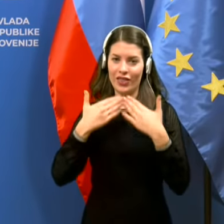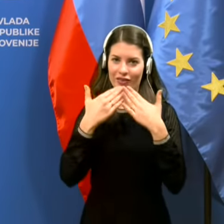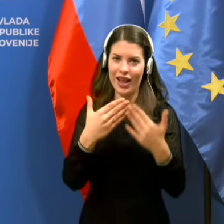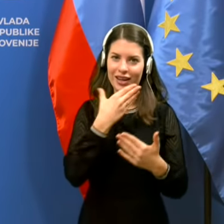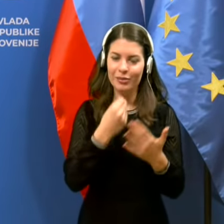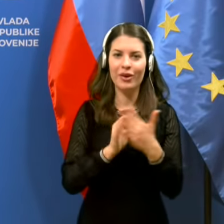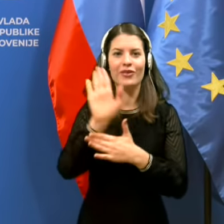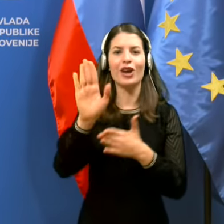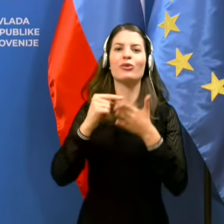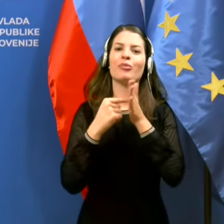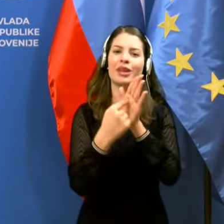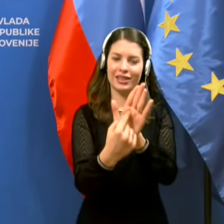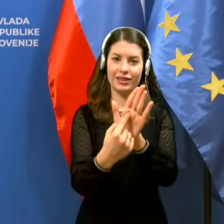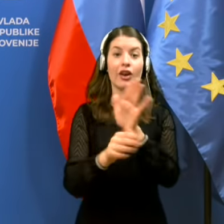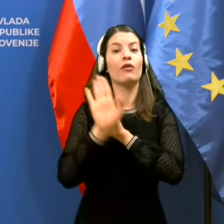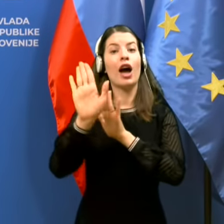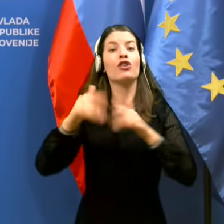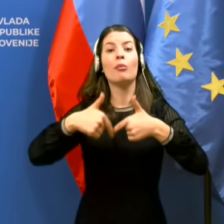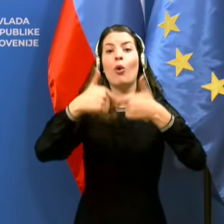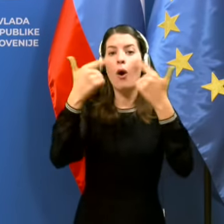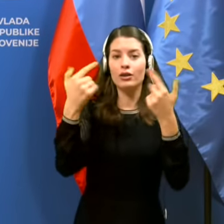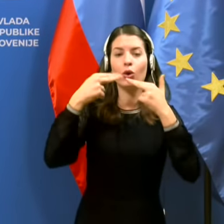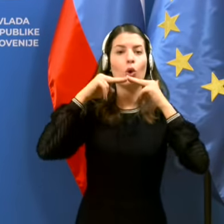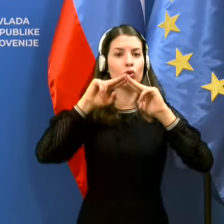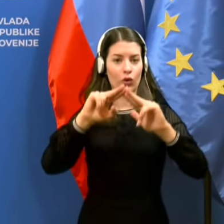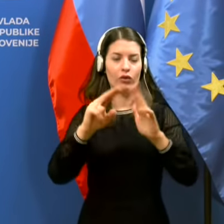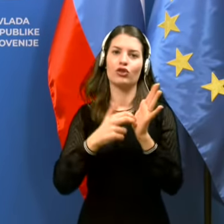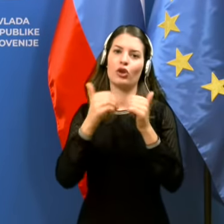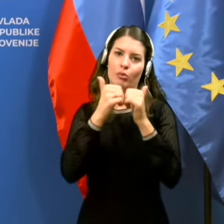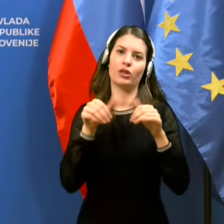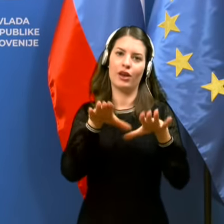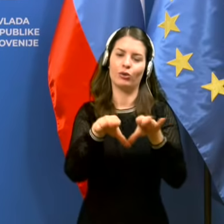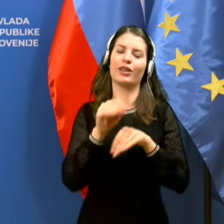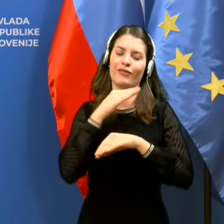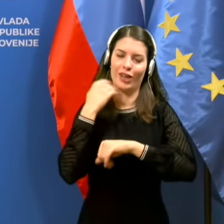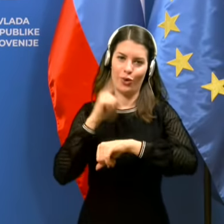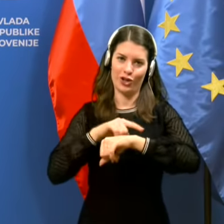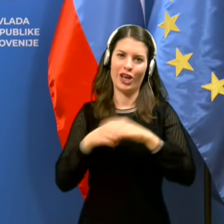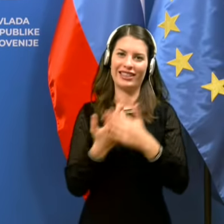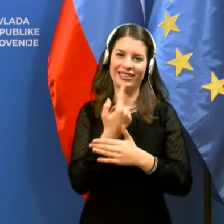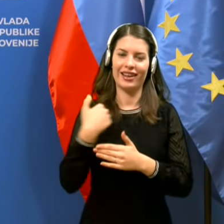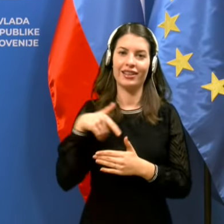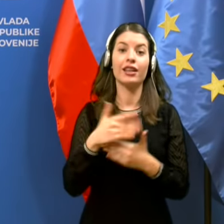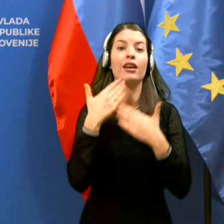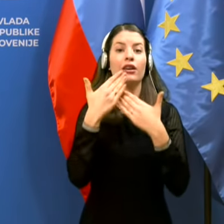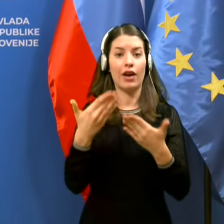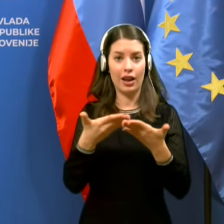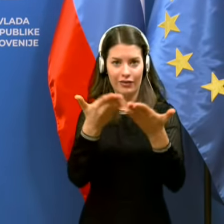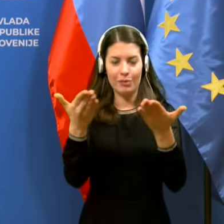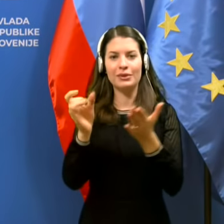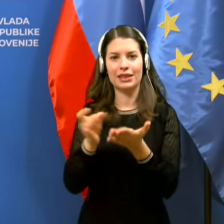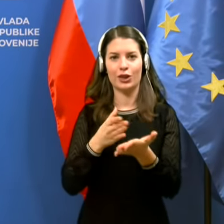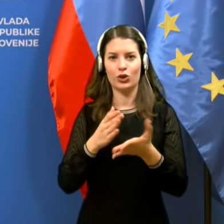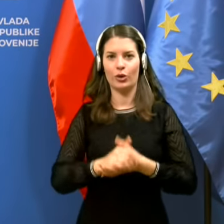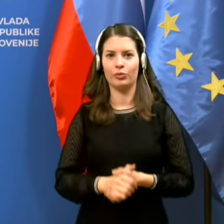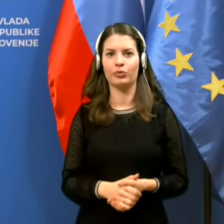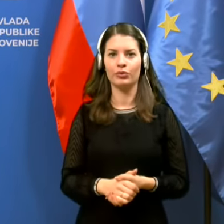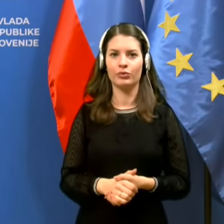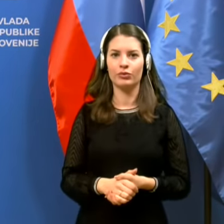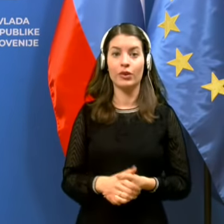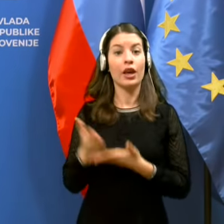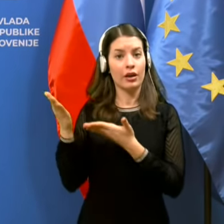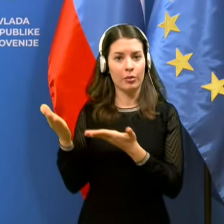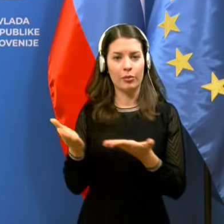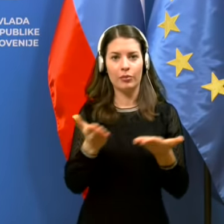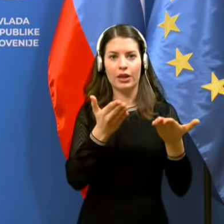za predstavitev. Vsa pojasnila, odgovorim predvsem, da ste se vzeli toliko časov z nas. Hvala lepa, hvala vsem. Posredno. Na